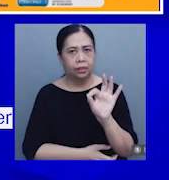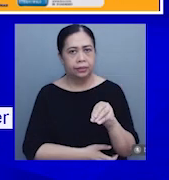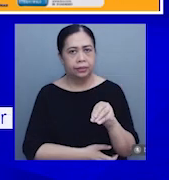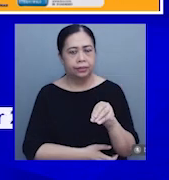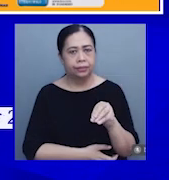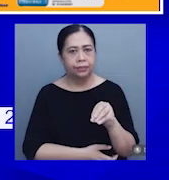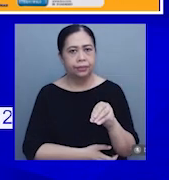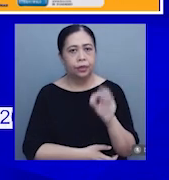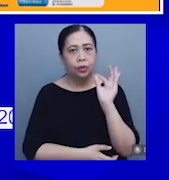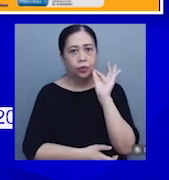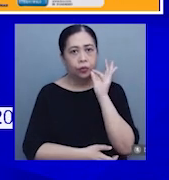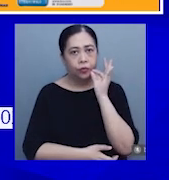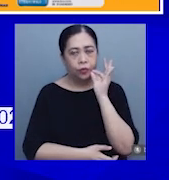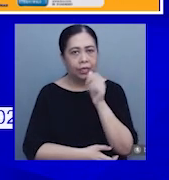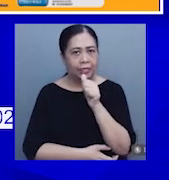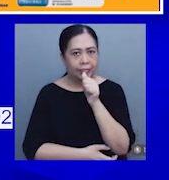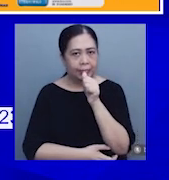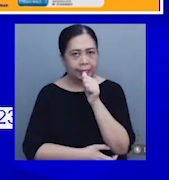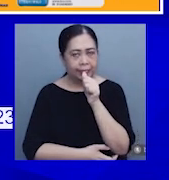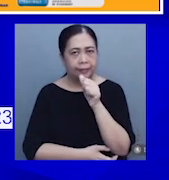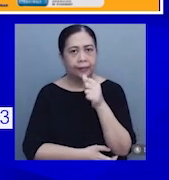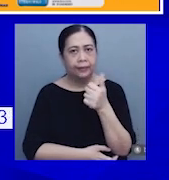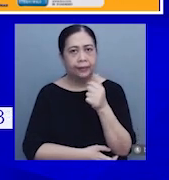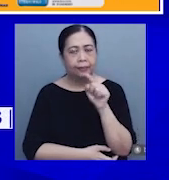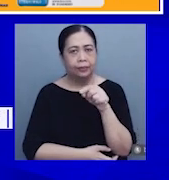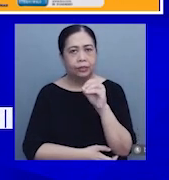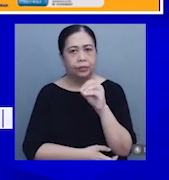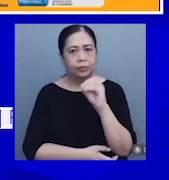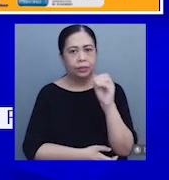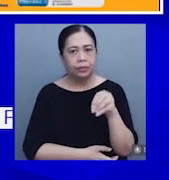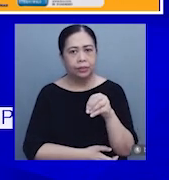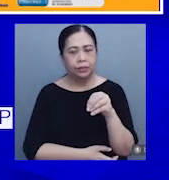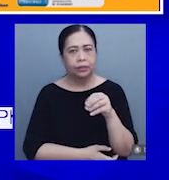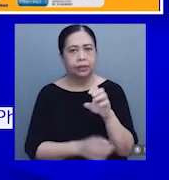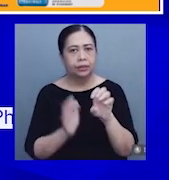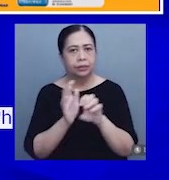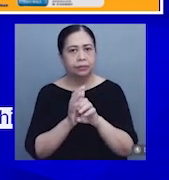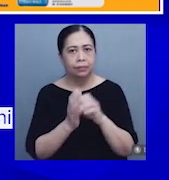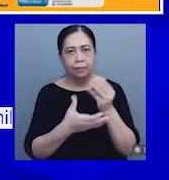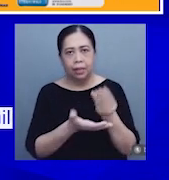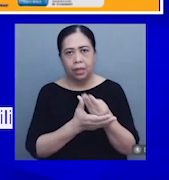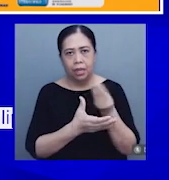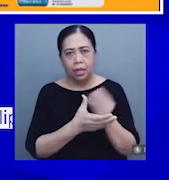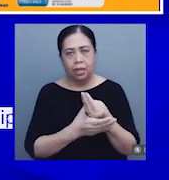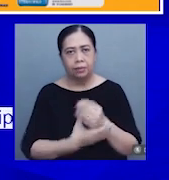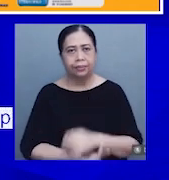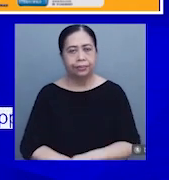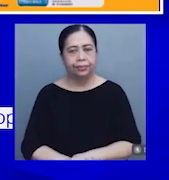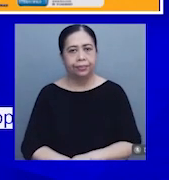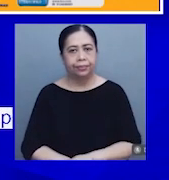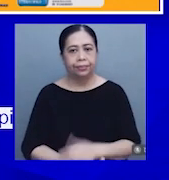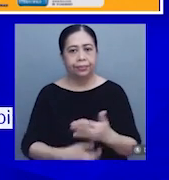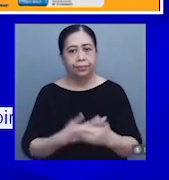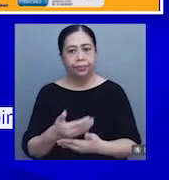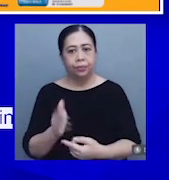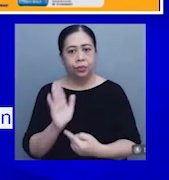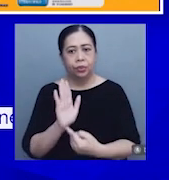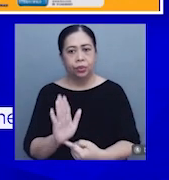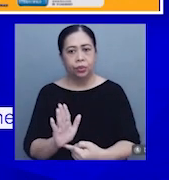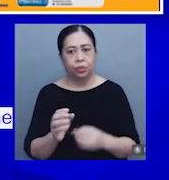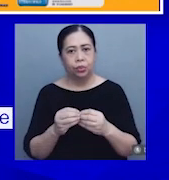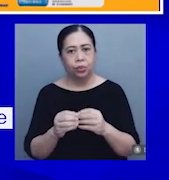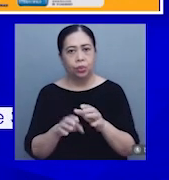Fruits and nuts na may 10.0% inflation, gaya ng mangga. Samantala, nagpakita naman ng mas